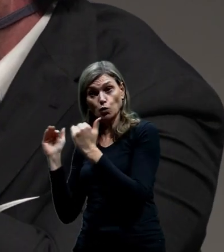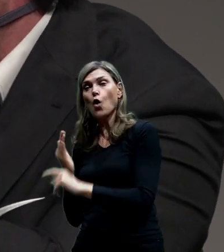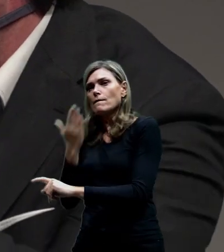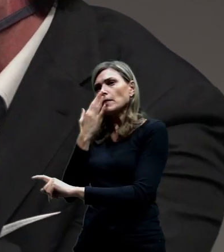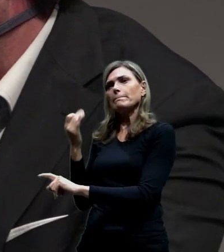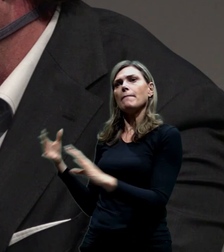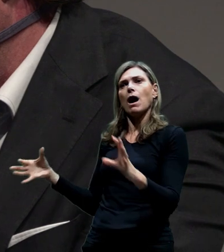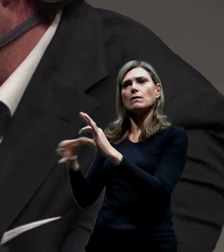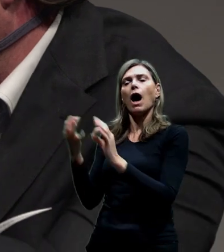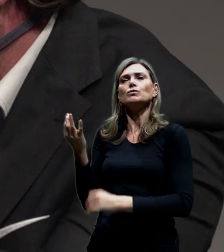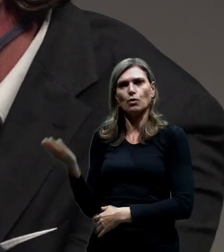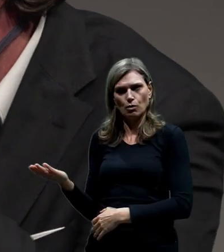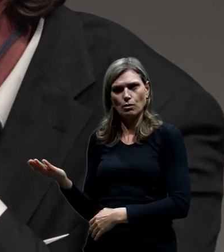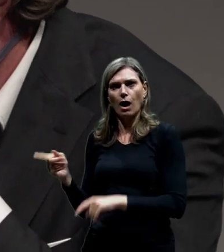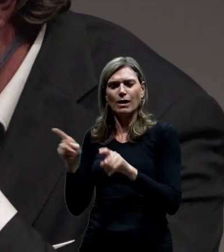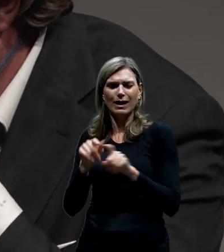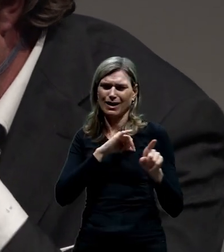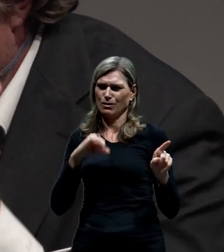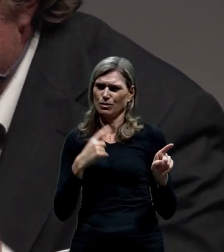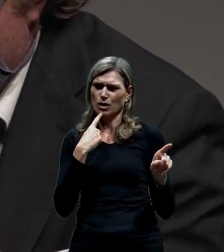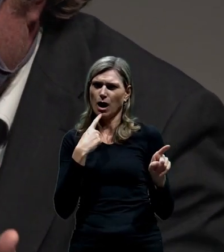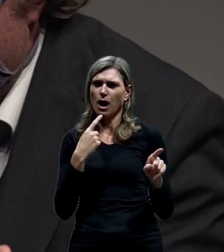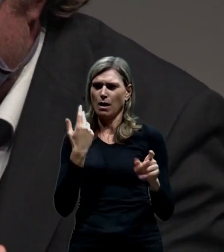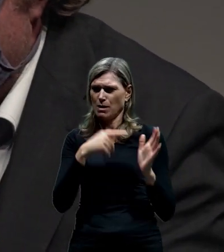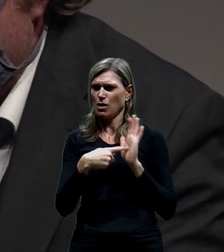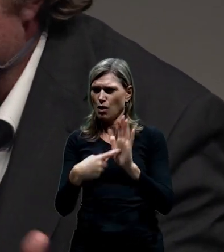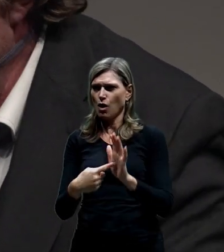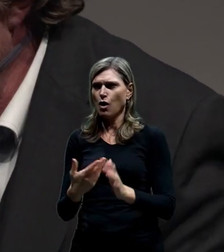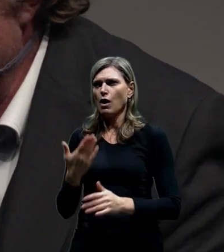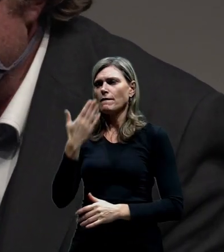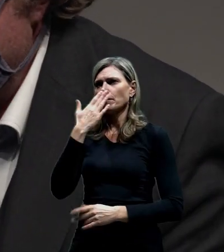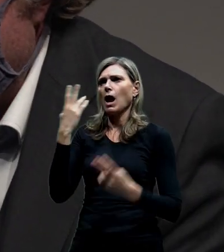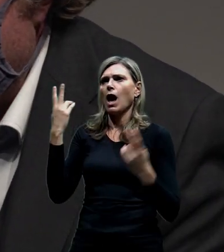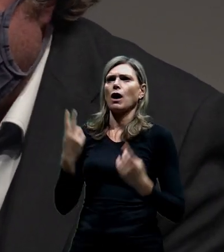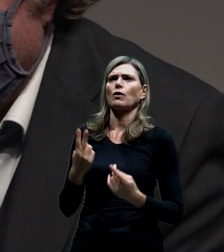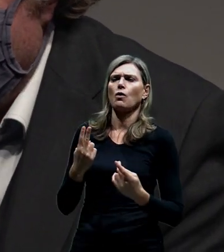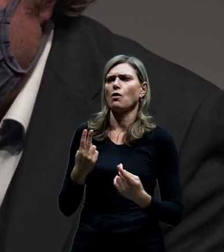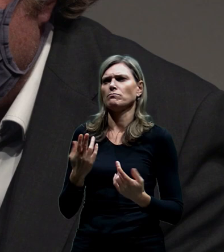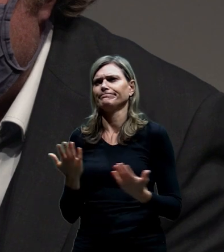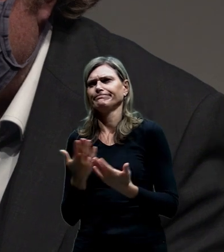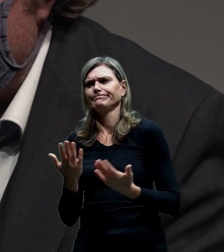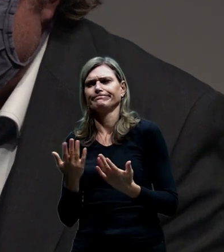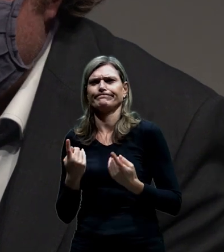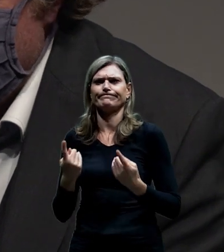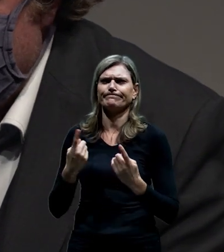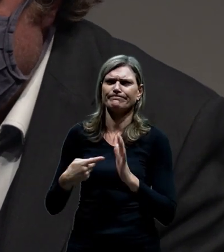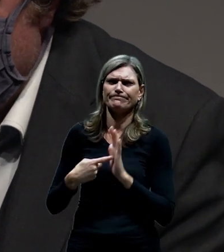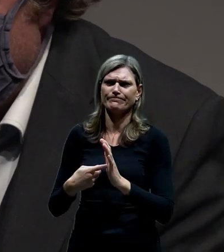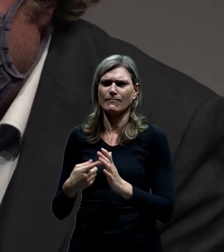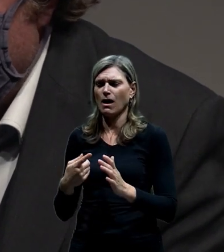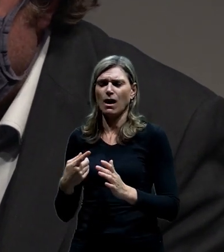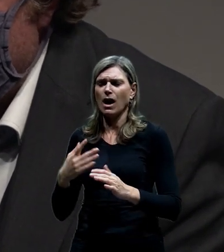poslední body, co pan kolega ukazoval, to vypadalo trošku jakoby proklamace. Ale my jsme skutečně